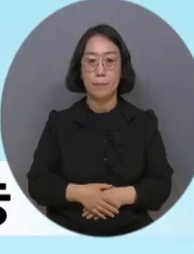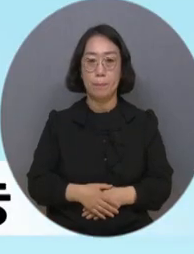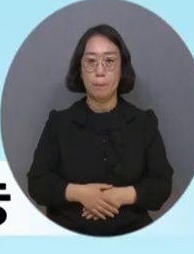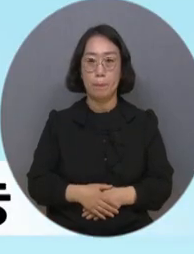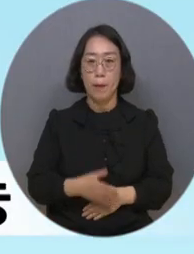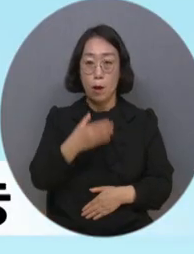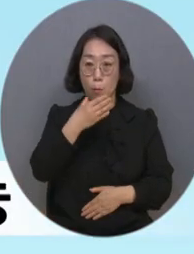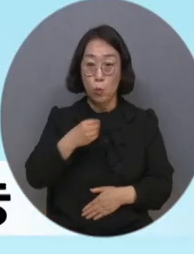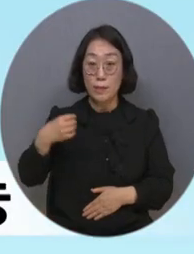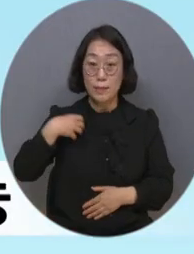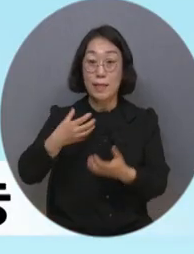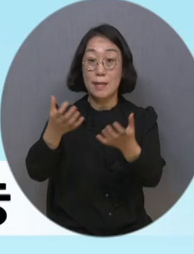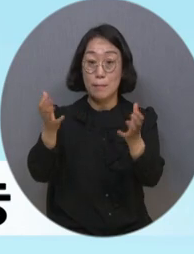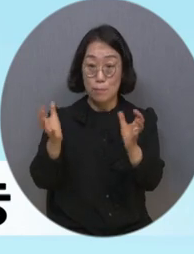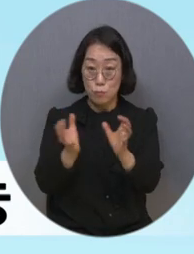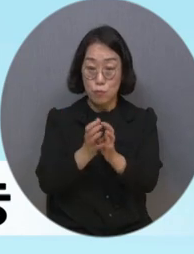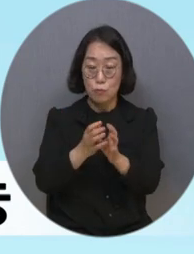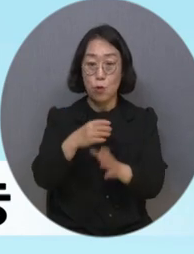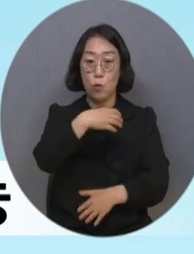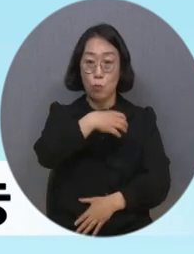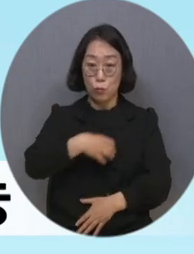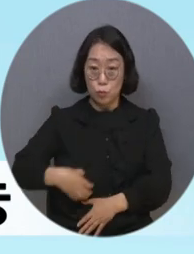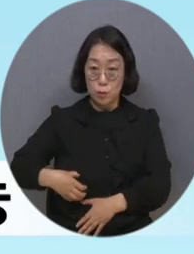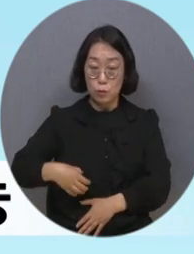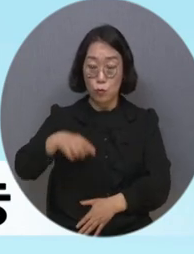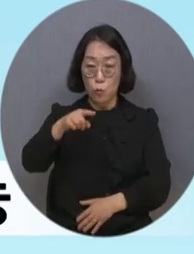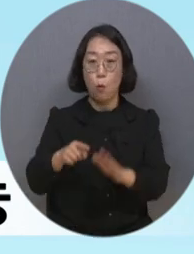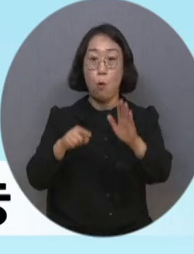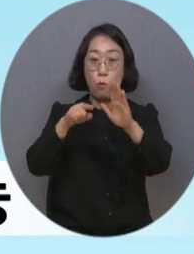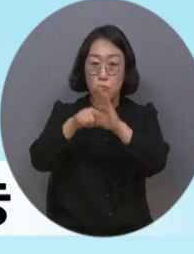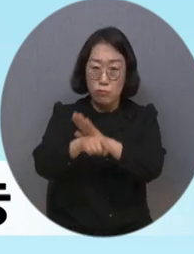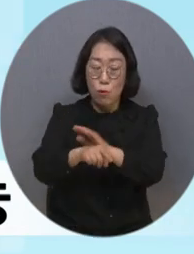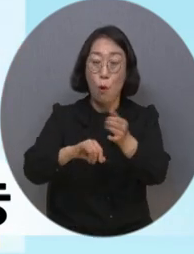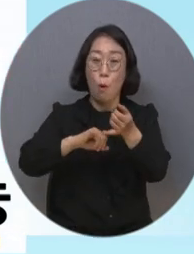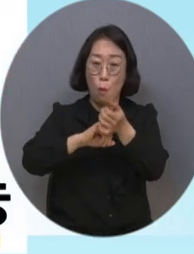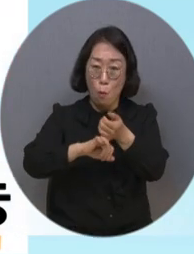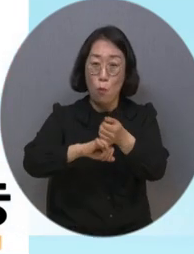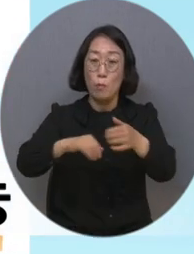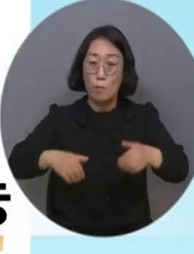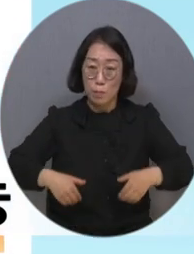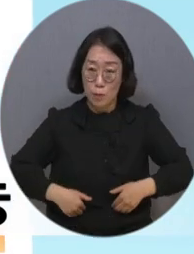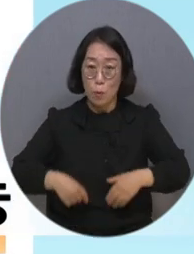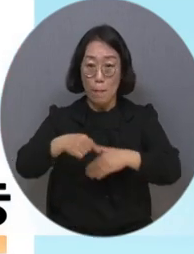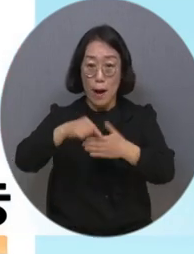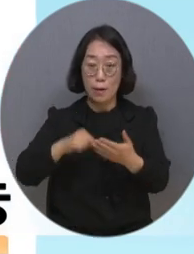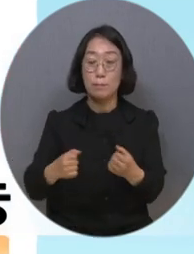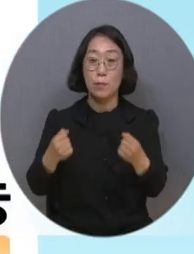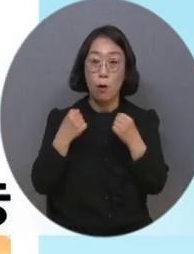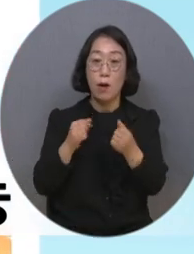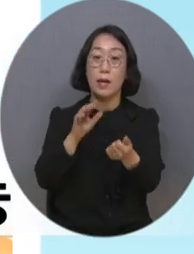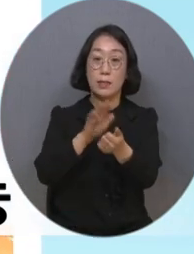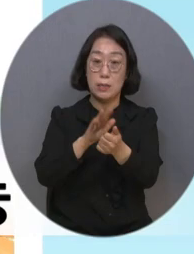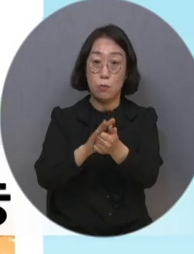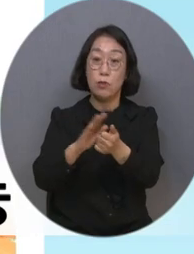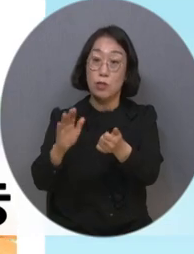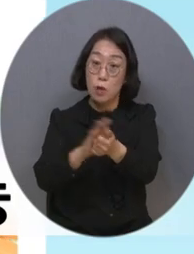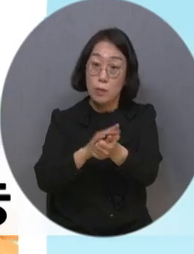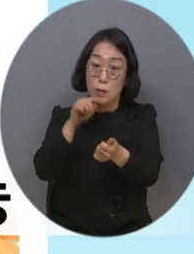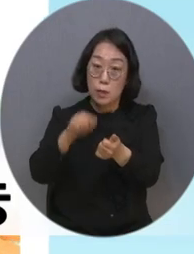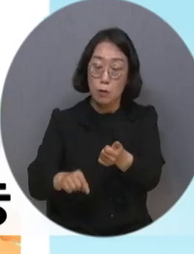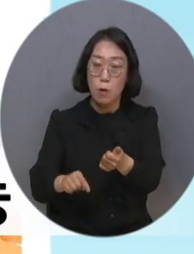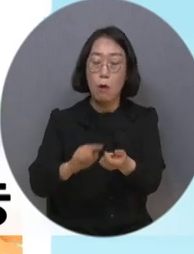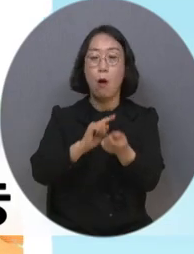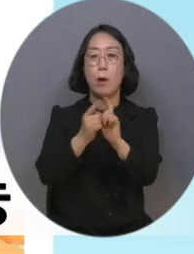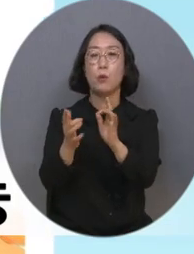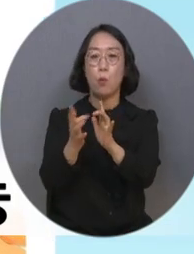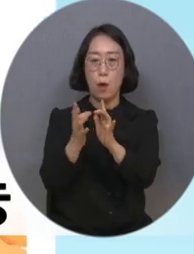복지부는 주민등록소재지 행정복지센터 방문을 통해서만 가능했던 청년마음건강지원서비스 신청을 온라인으로